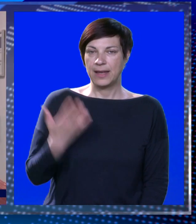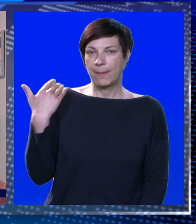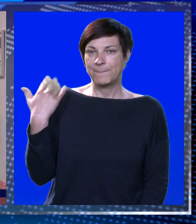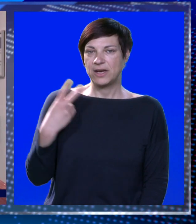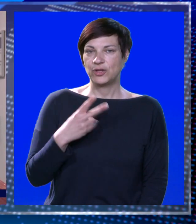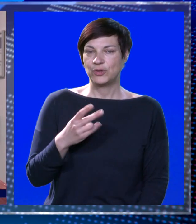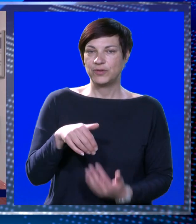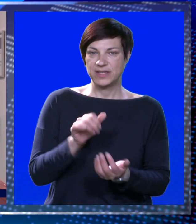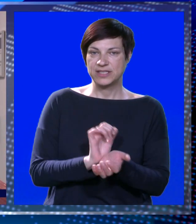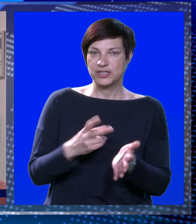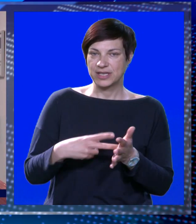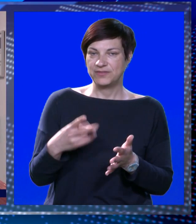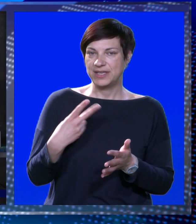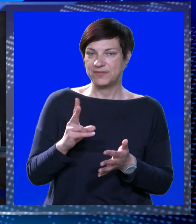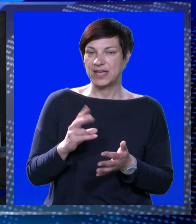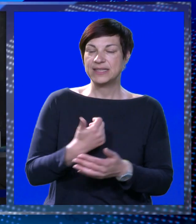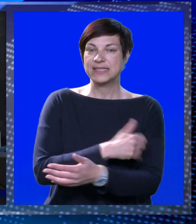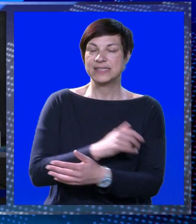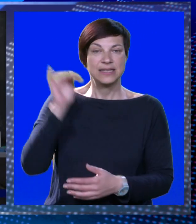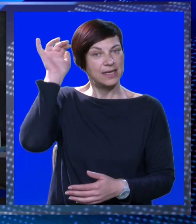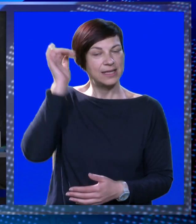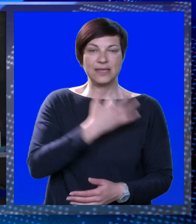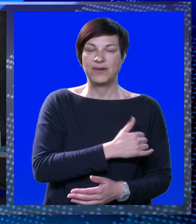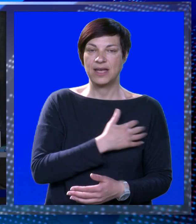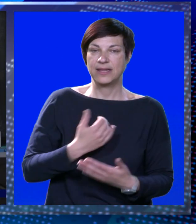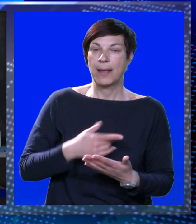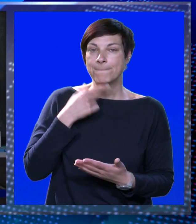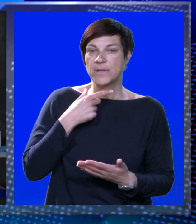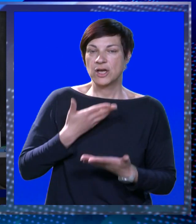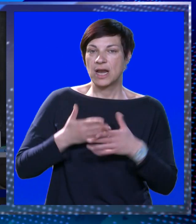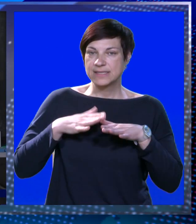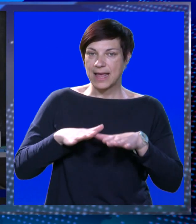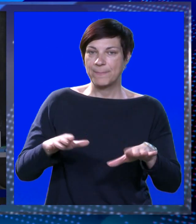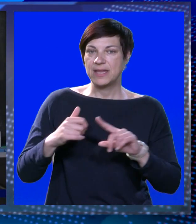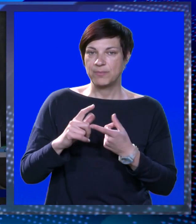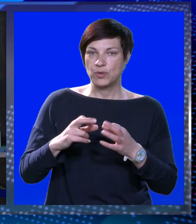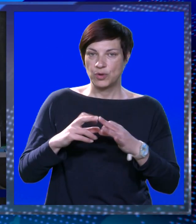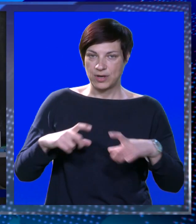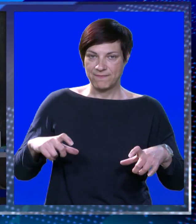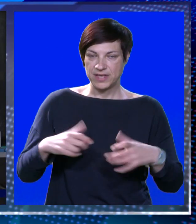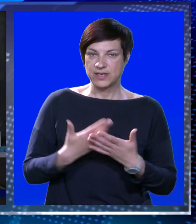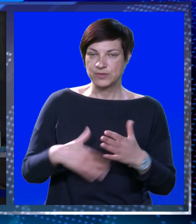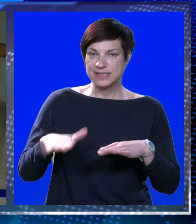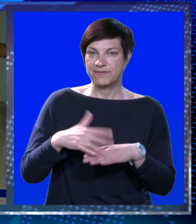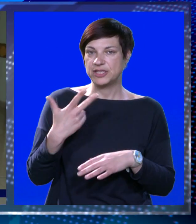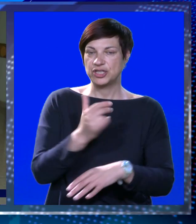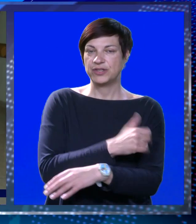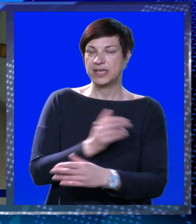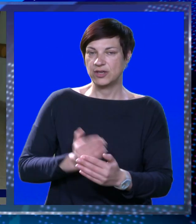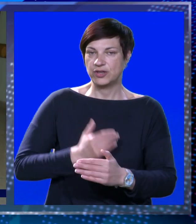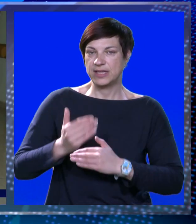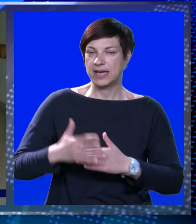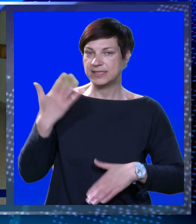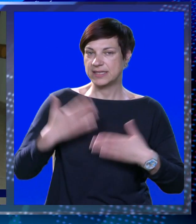Bilo je to od 20. ožujka 2020. kad je Vlada Republike Hrvatske proglasila epidemiju koronavirusa. Više od tri